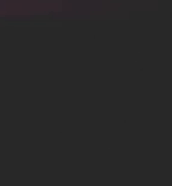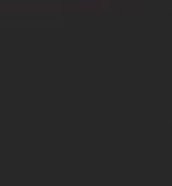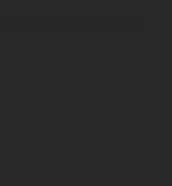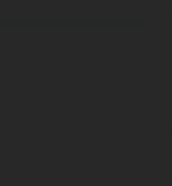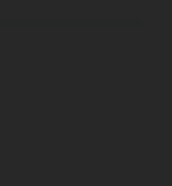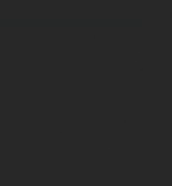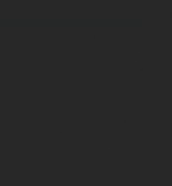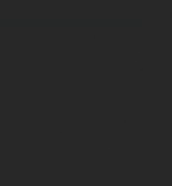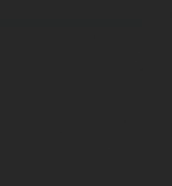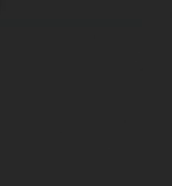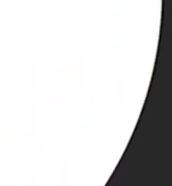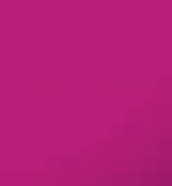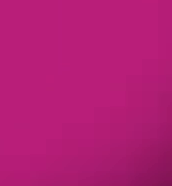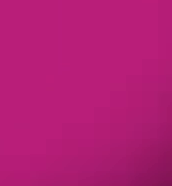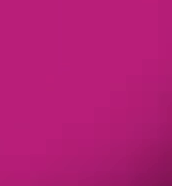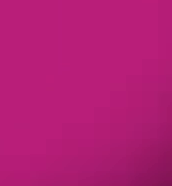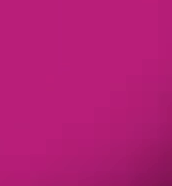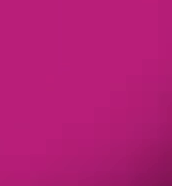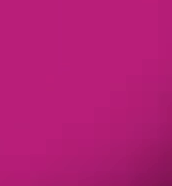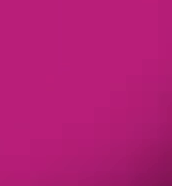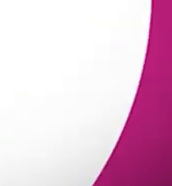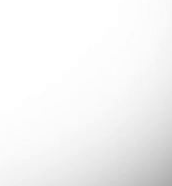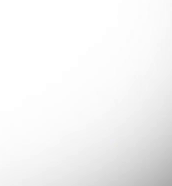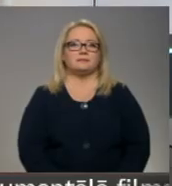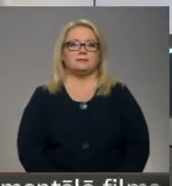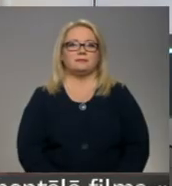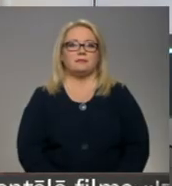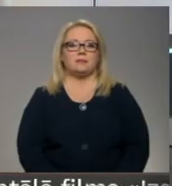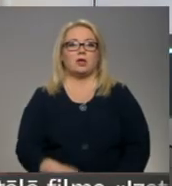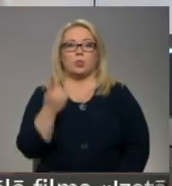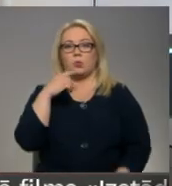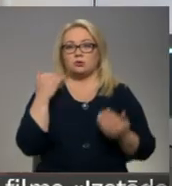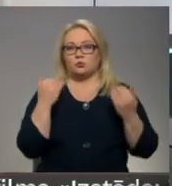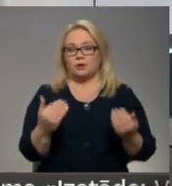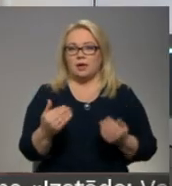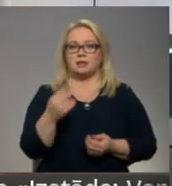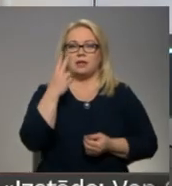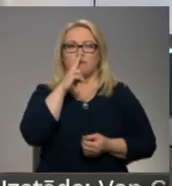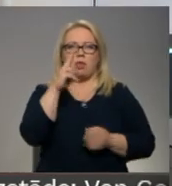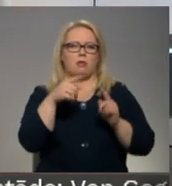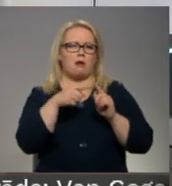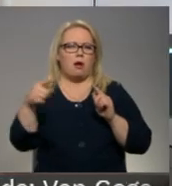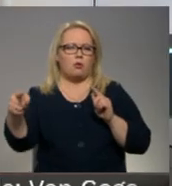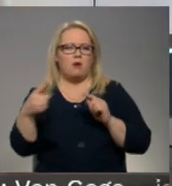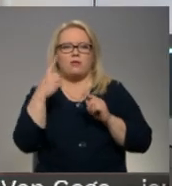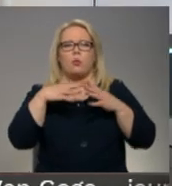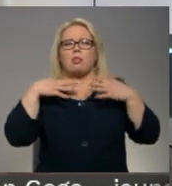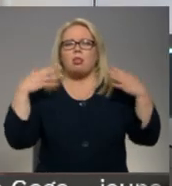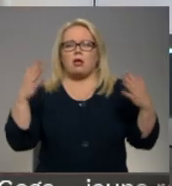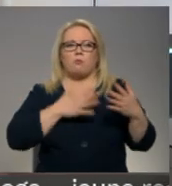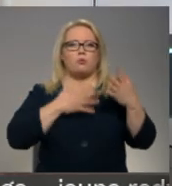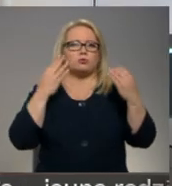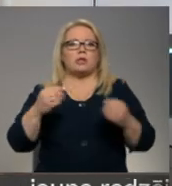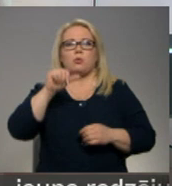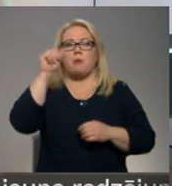Re! Viss ēters ir te! No šodienas diva nedēļu garumā vienā no lielākajiem